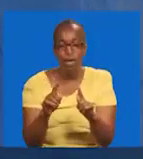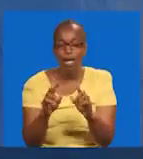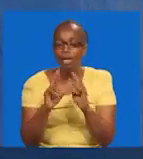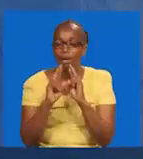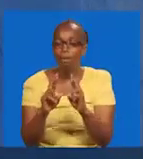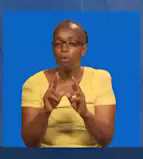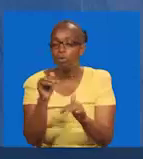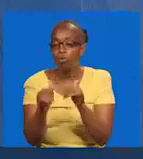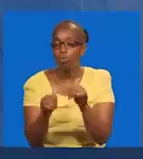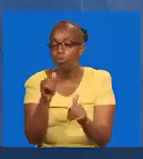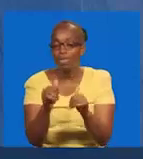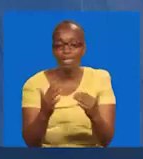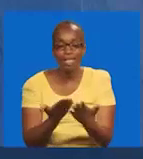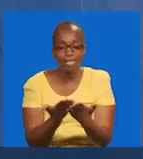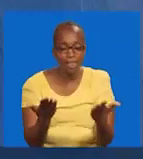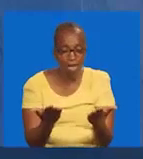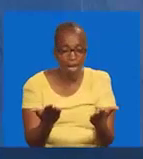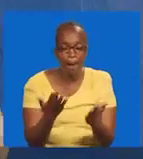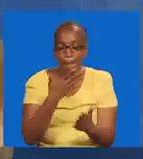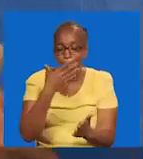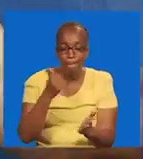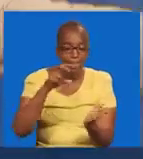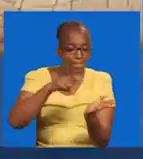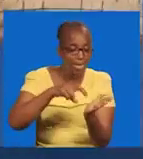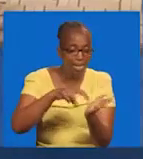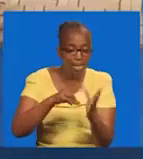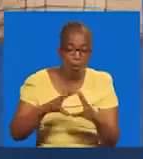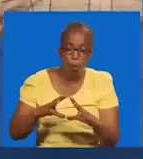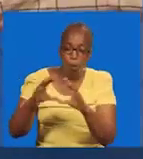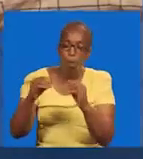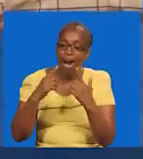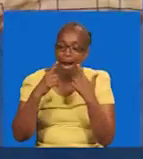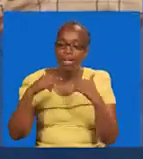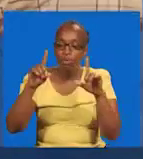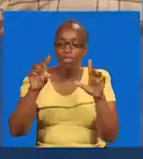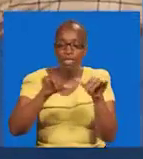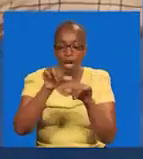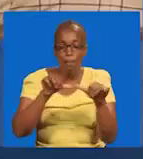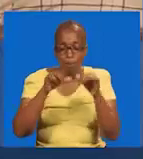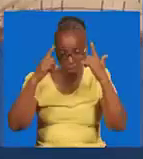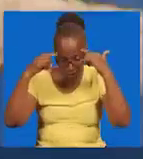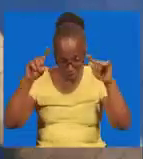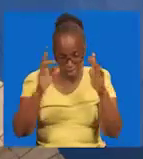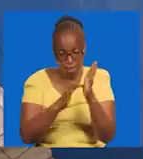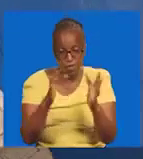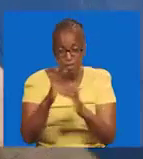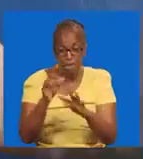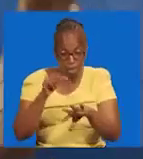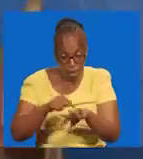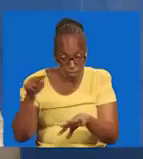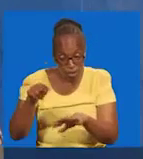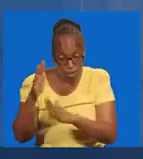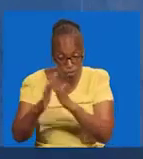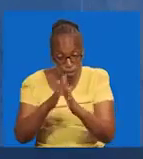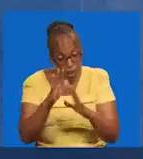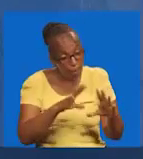Habari tulio na ayo wa subu ya leo. Amuka ukitangaza. Yesu wetu ni mushindi. Aleluja. Unapo